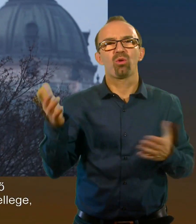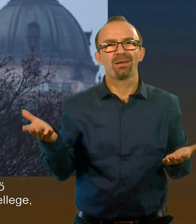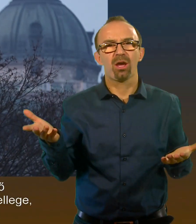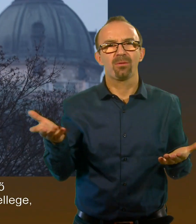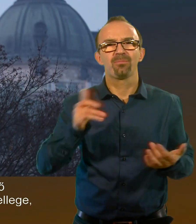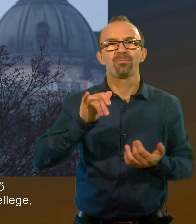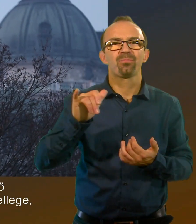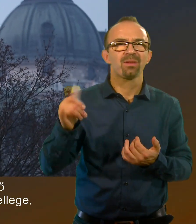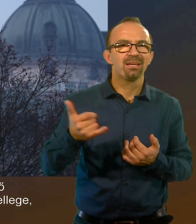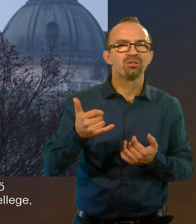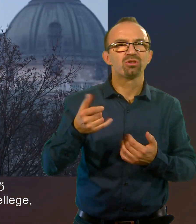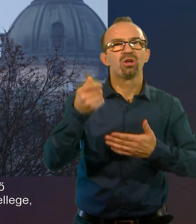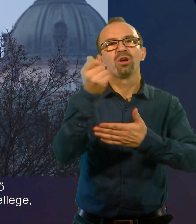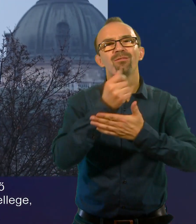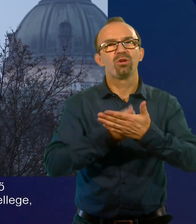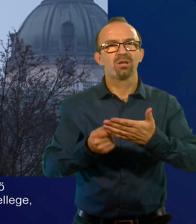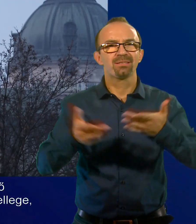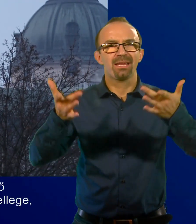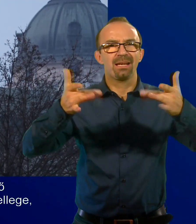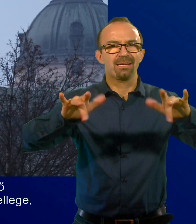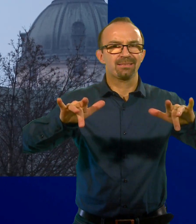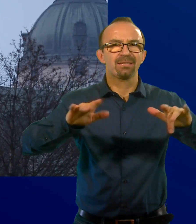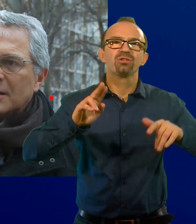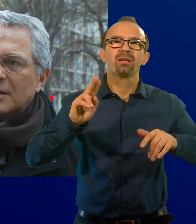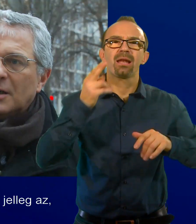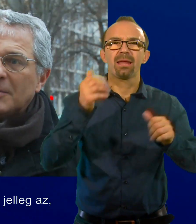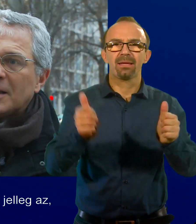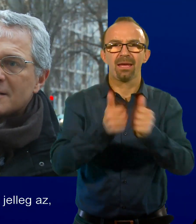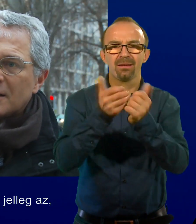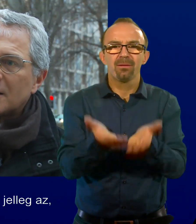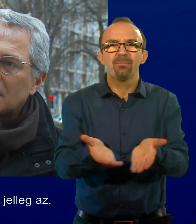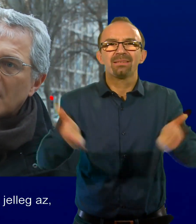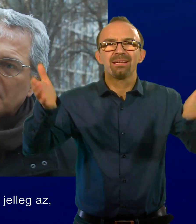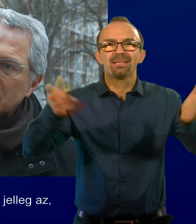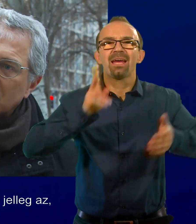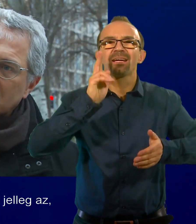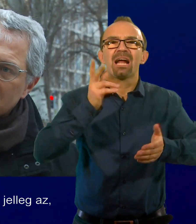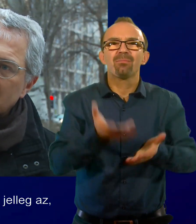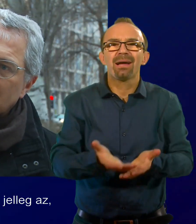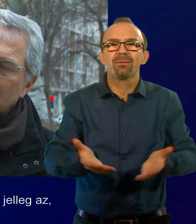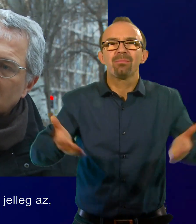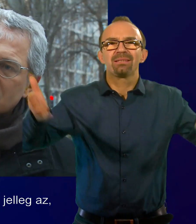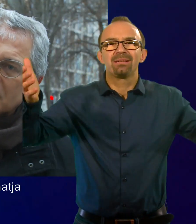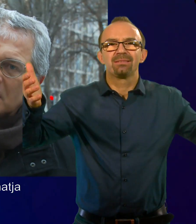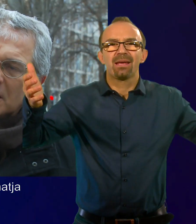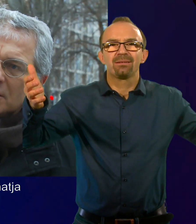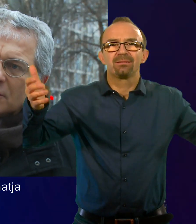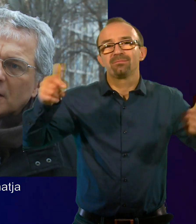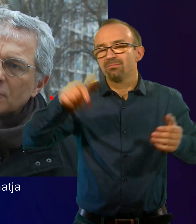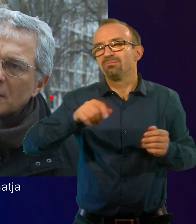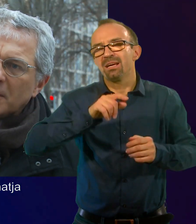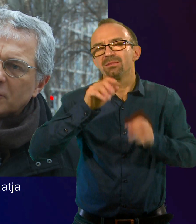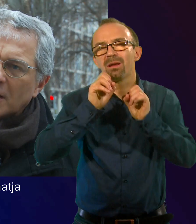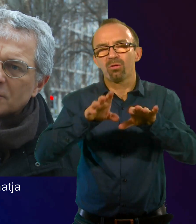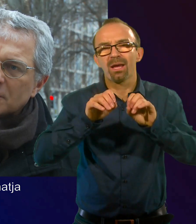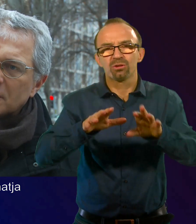tényező és a földrajzi elhelyezkédésünk jellege. A medencei jelleg, a Kárpát medencei jelleg az, ami nagyon